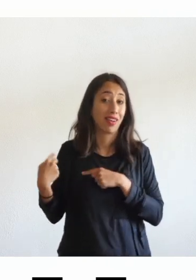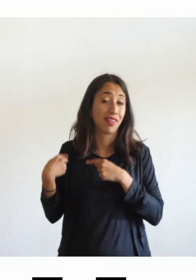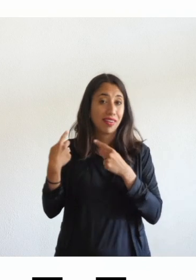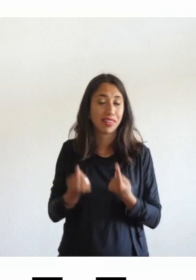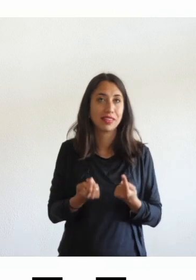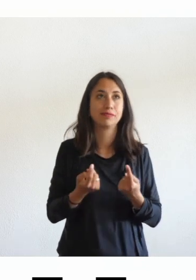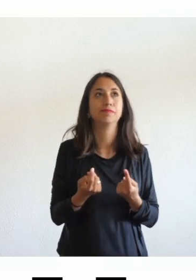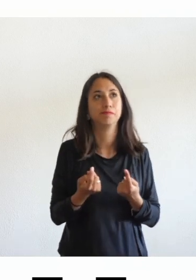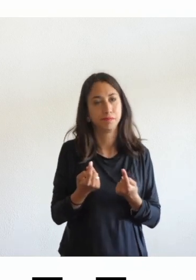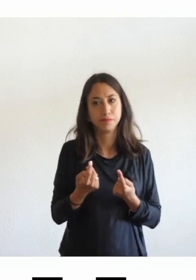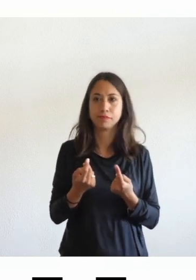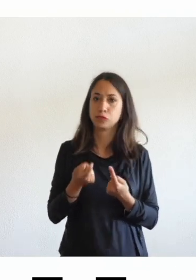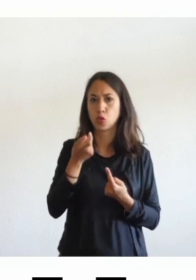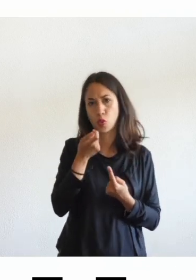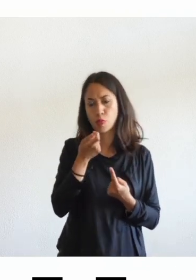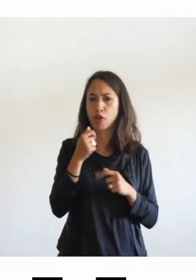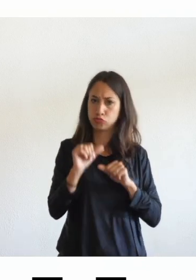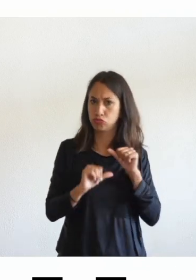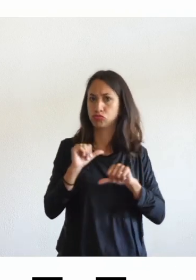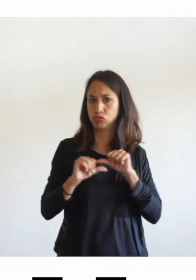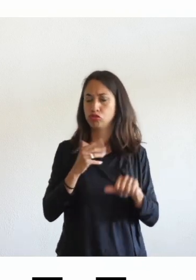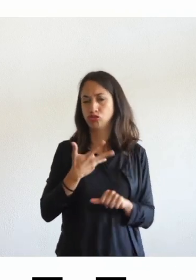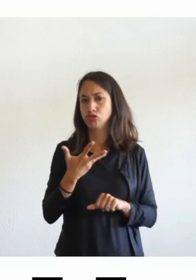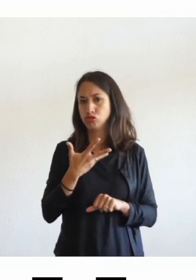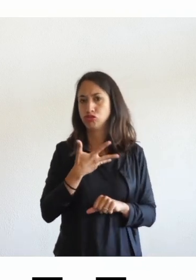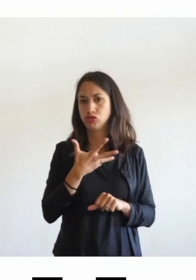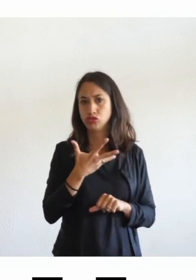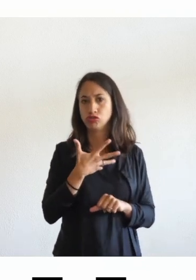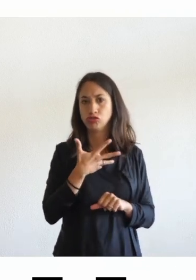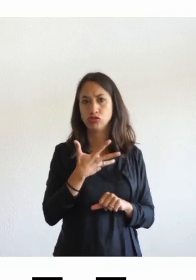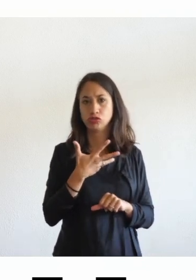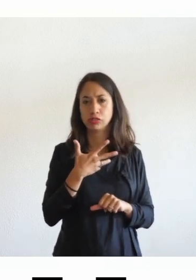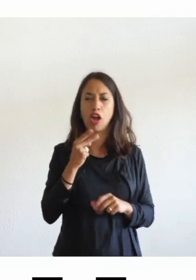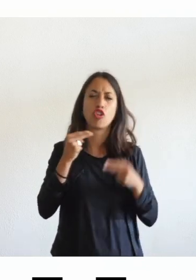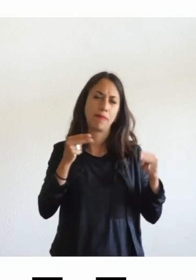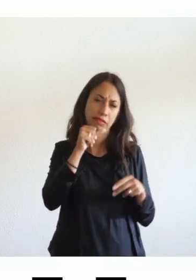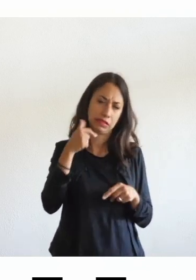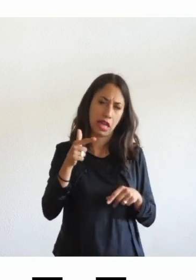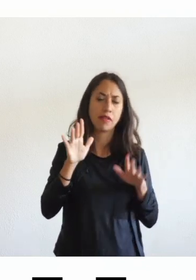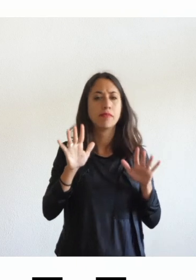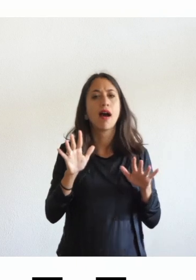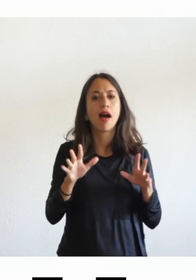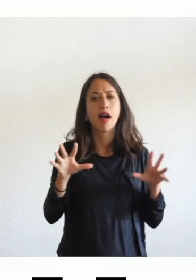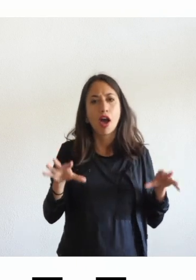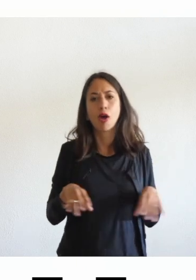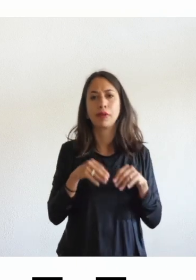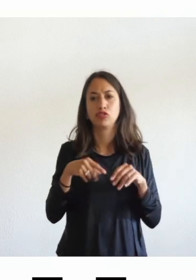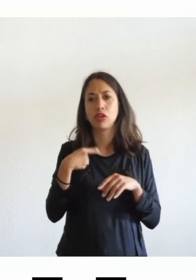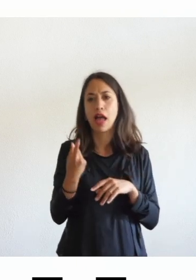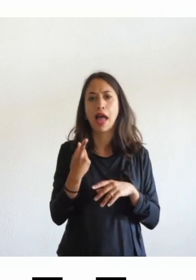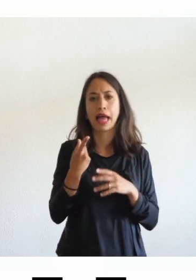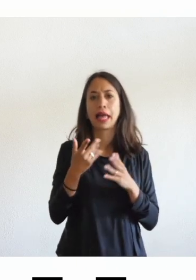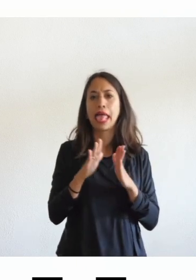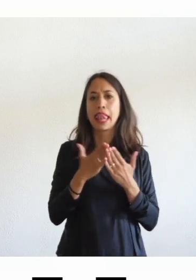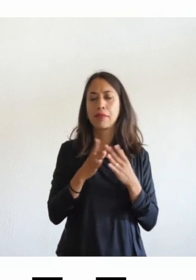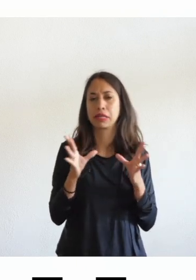sono un po' entrati ovviamente senza fare nomi nel mondo della produzione di libri in